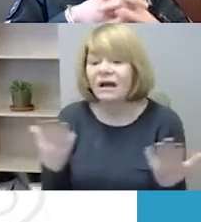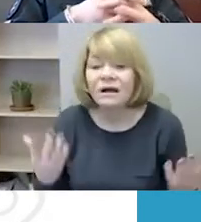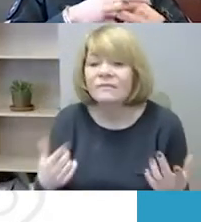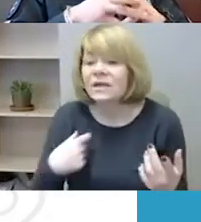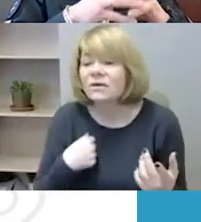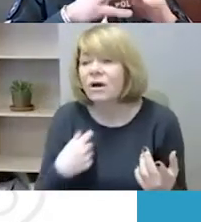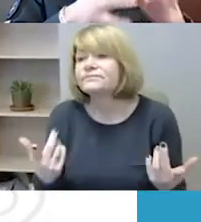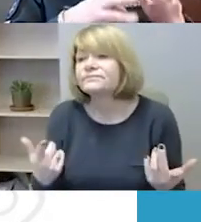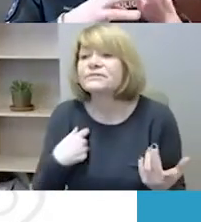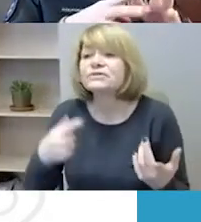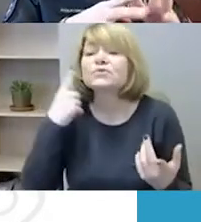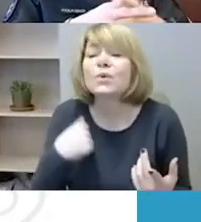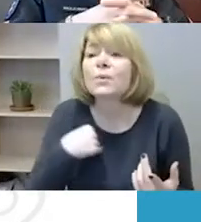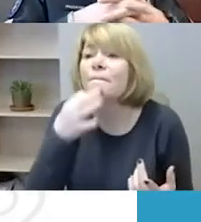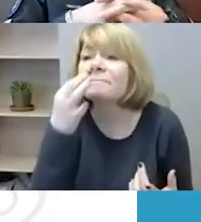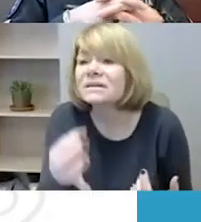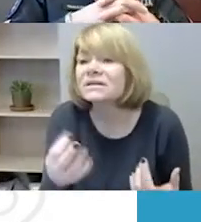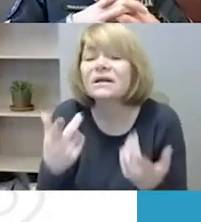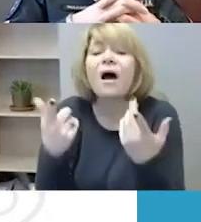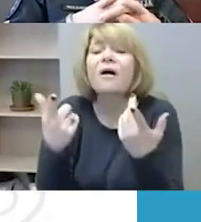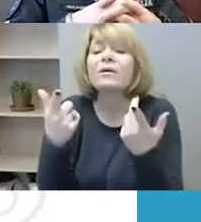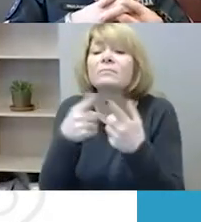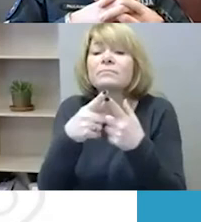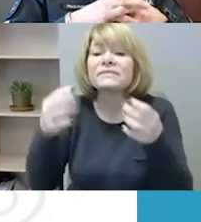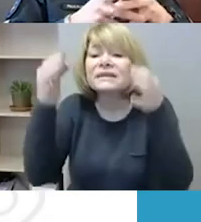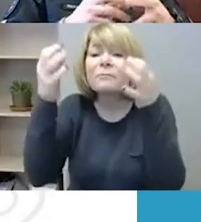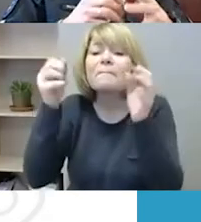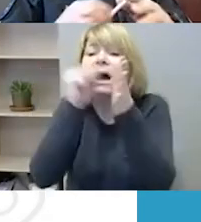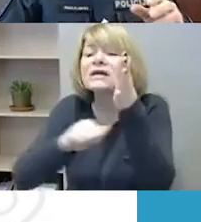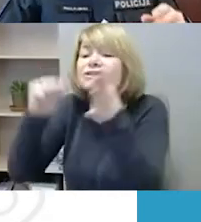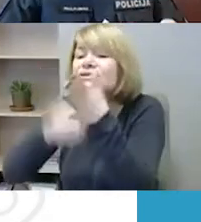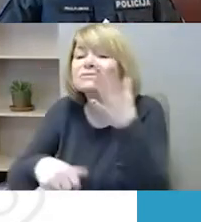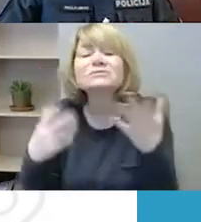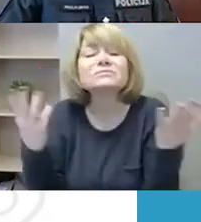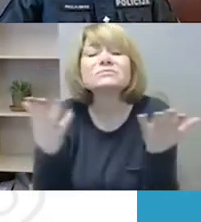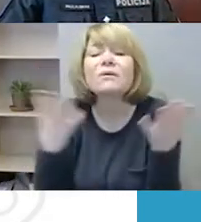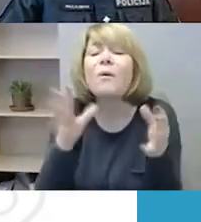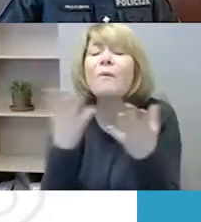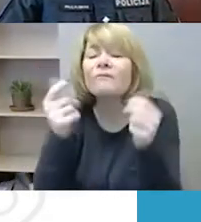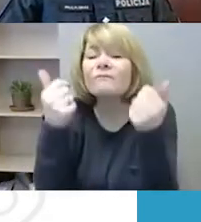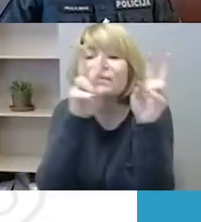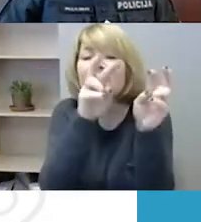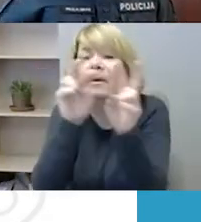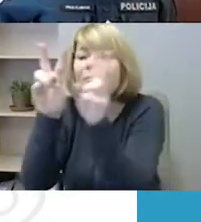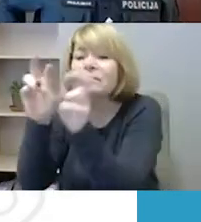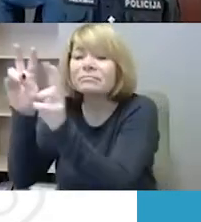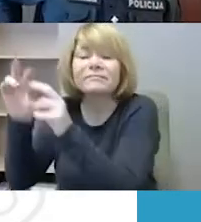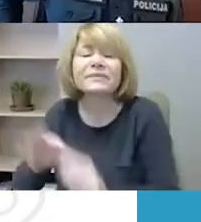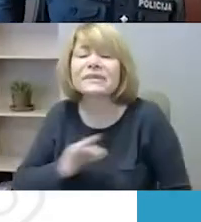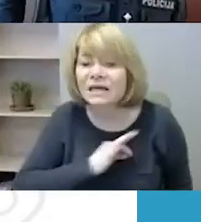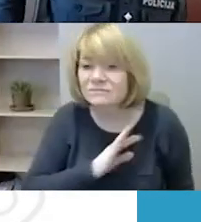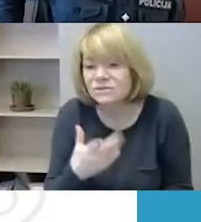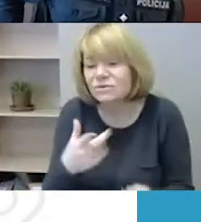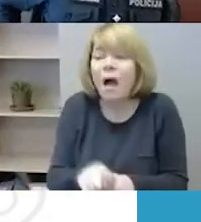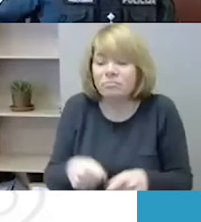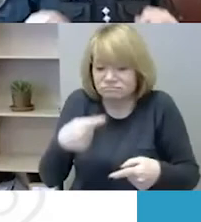bet kokio pobūdžio teisės pažeidimus. Kažkodėl jau yra taip susiklošiusi tokia, nežinau, paprotinė teisė